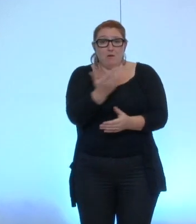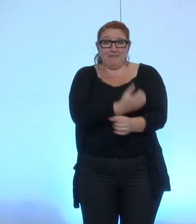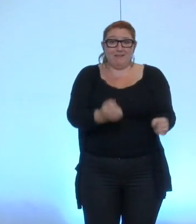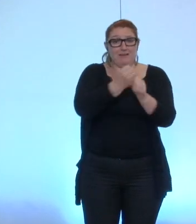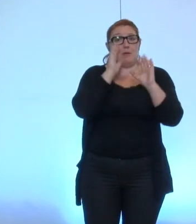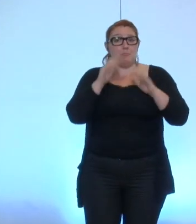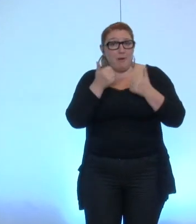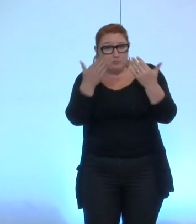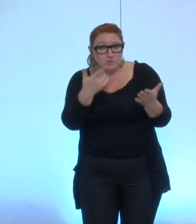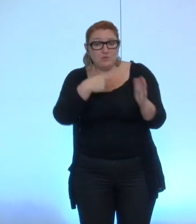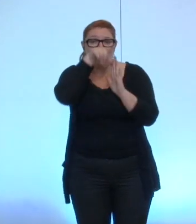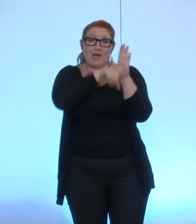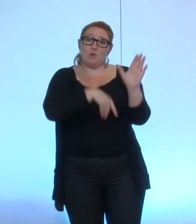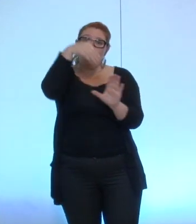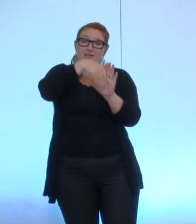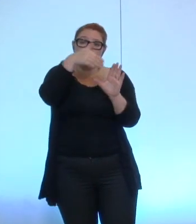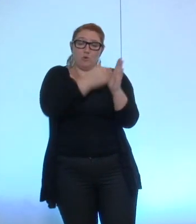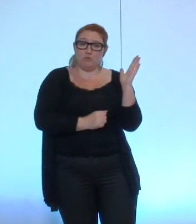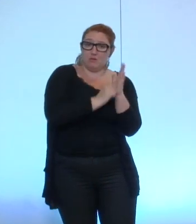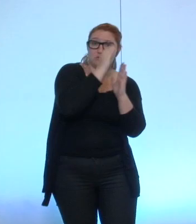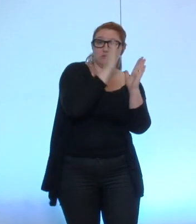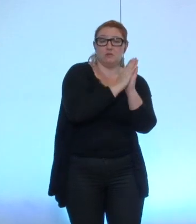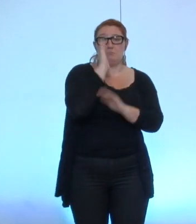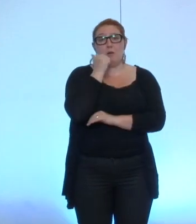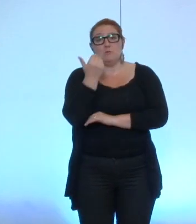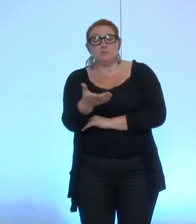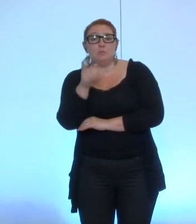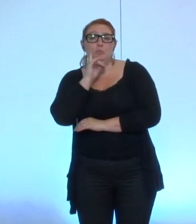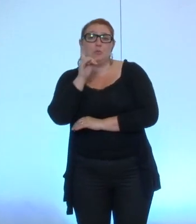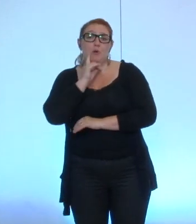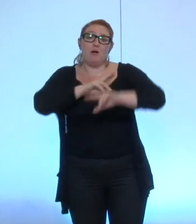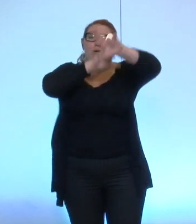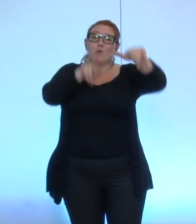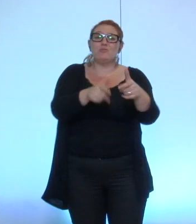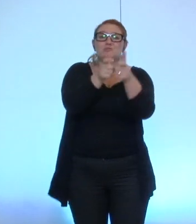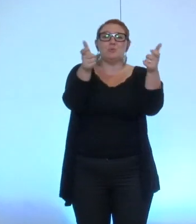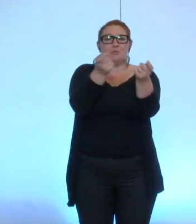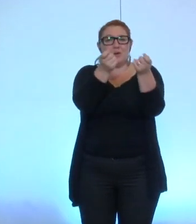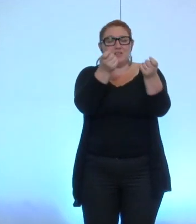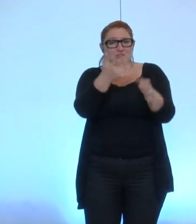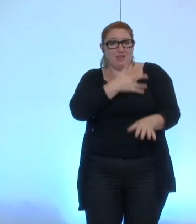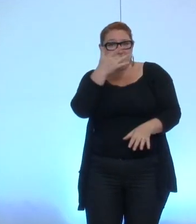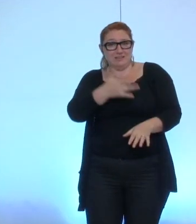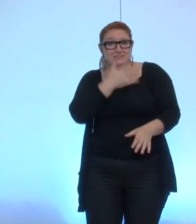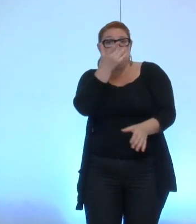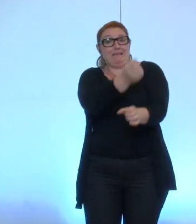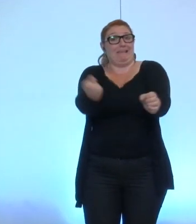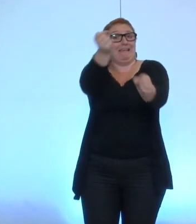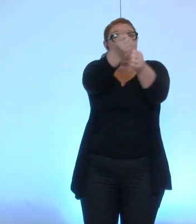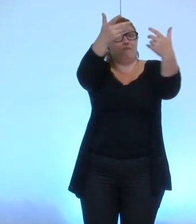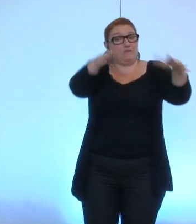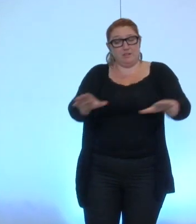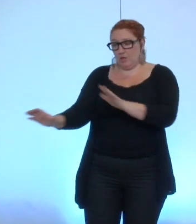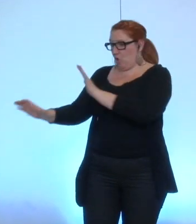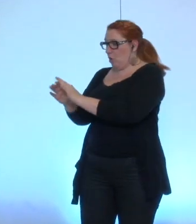pas lieu de l'inscrire dans le règlement intérieur puisque une fois des conventions de régie intéressée le code nous impose de